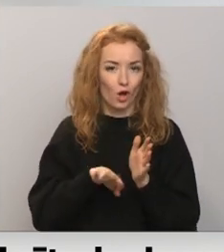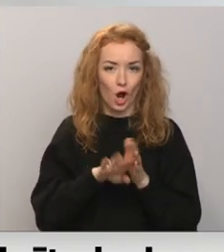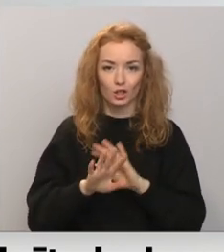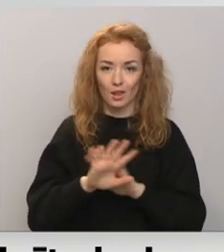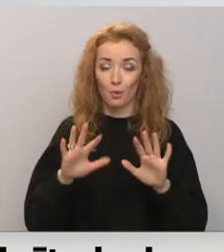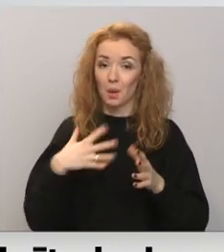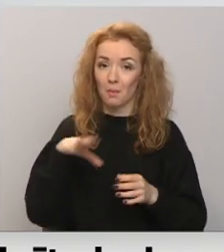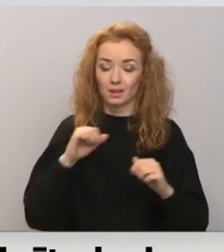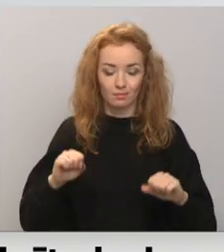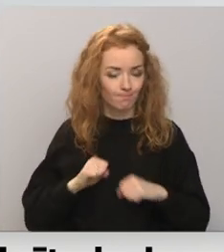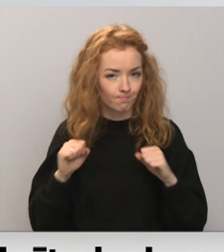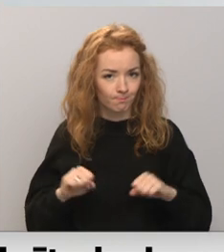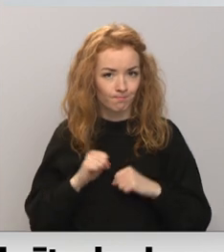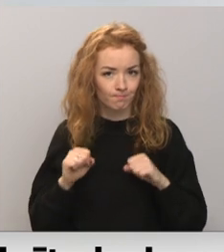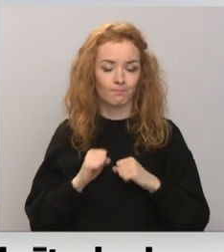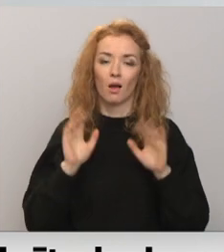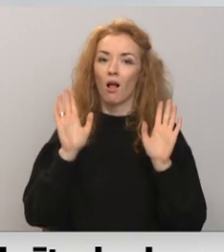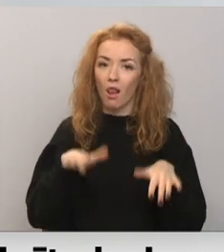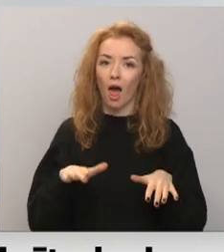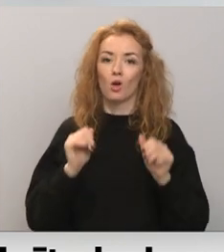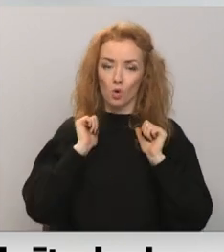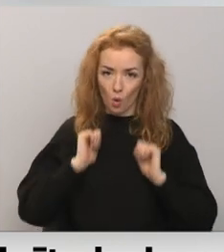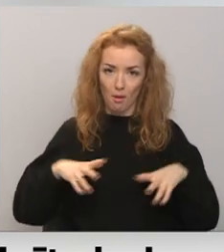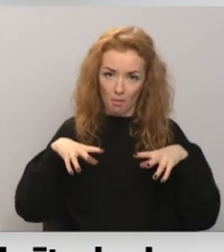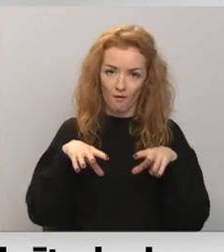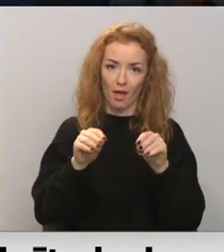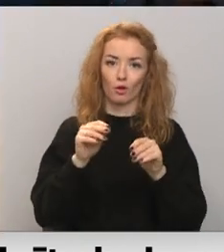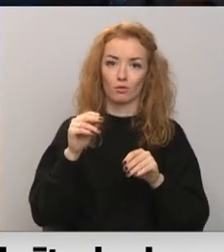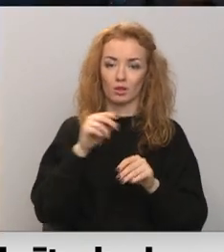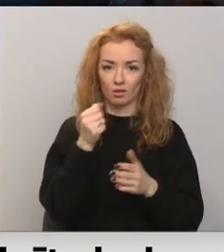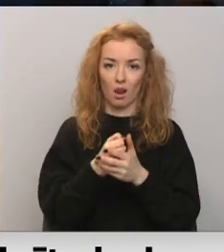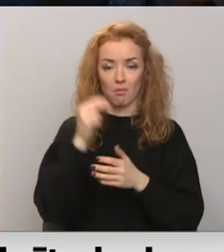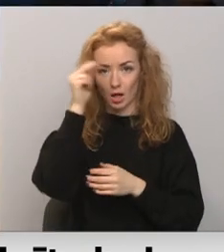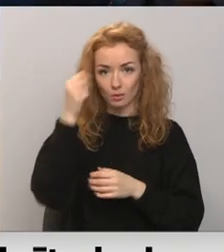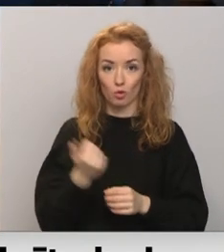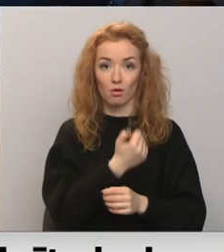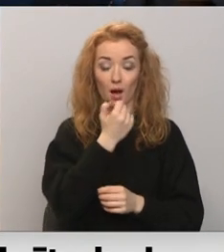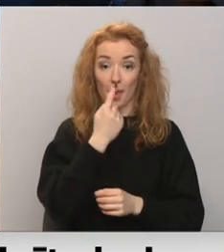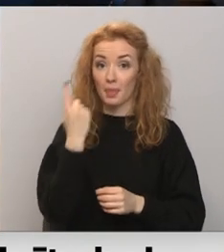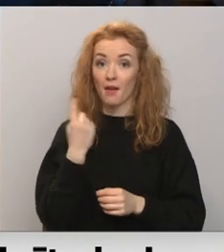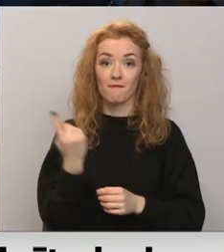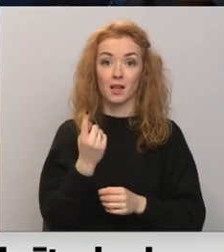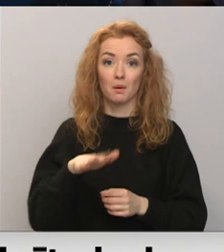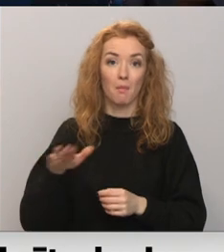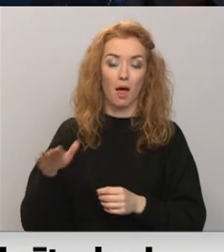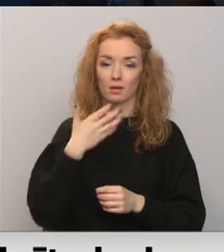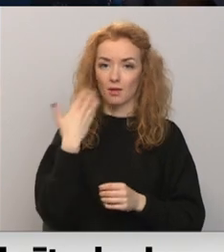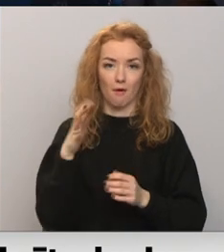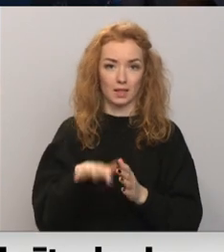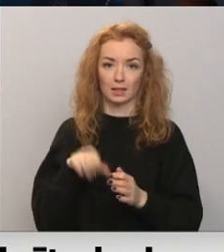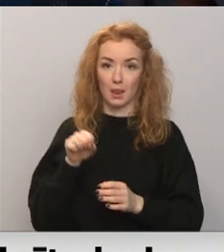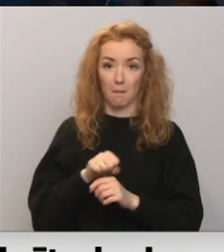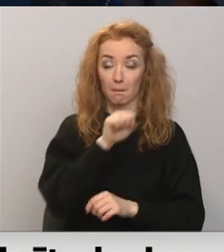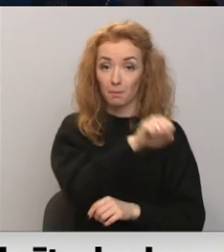visu, lai varētu kodam teikt mācību gadu. Pat labai neviens bērns no skolas nesot izņemts.